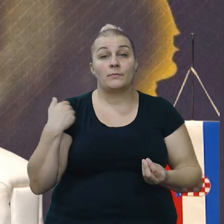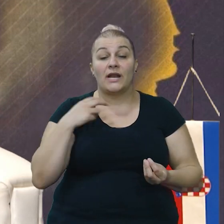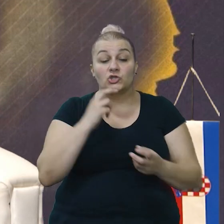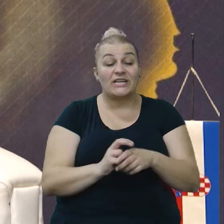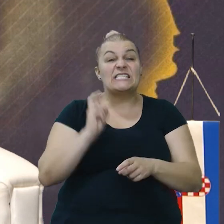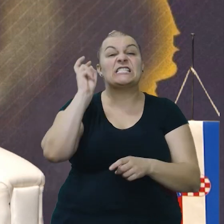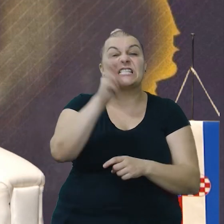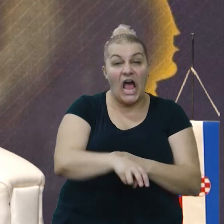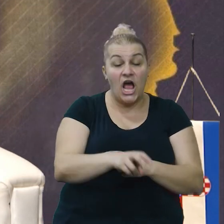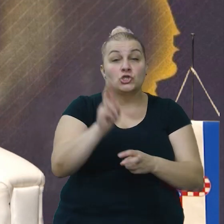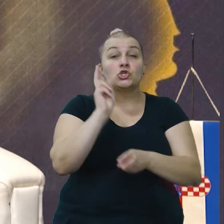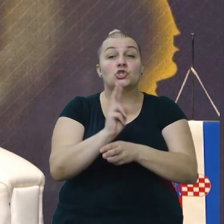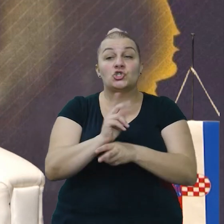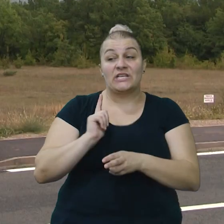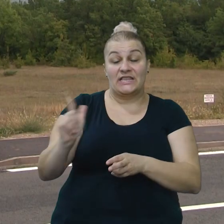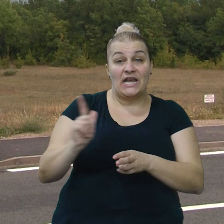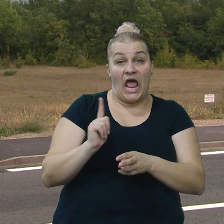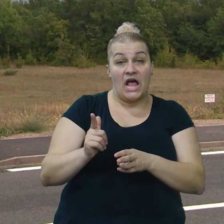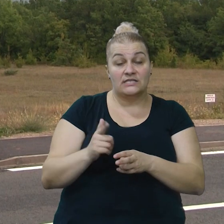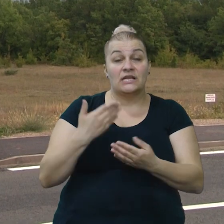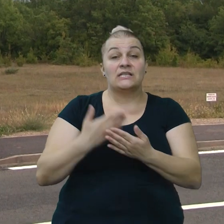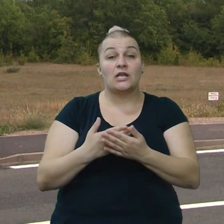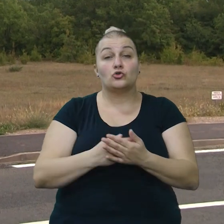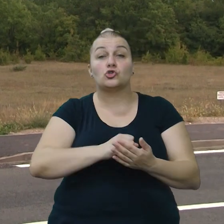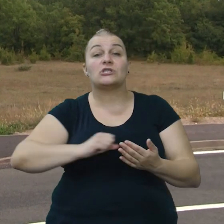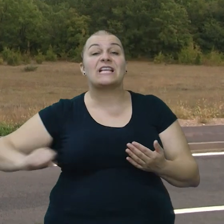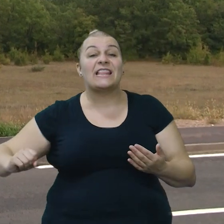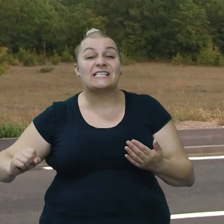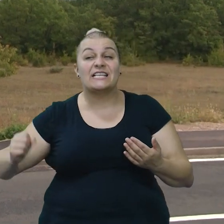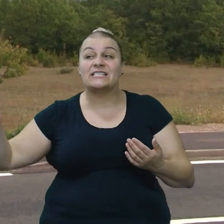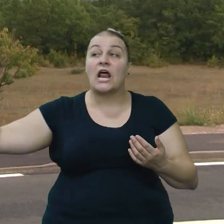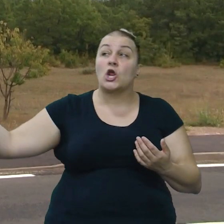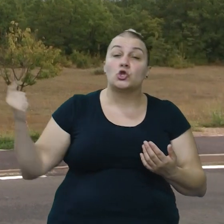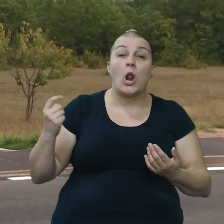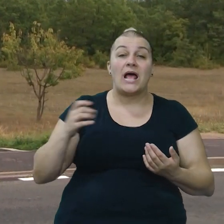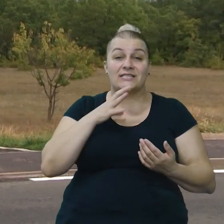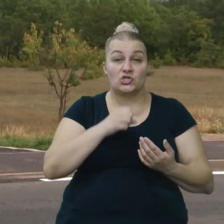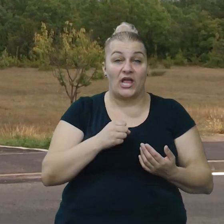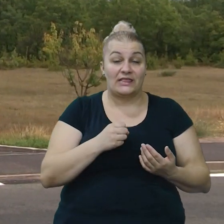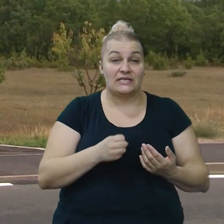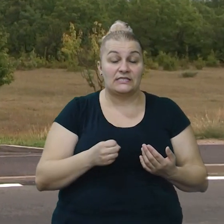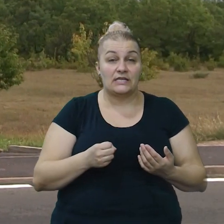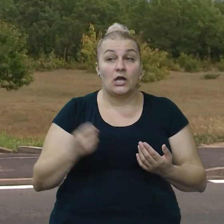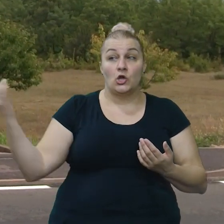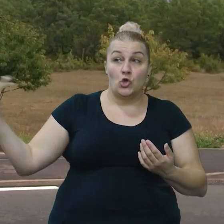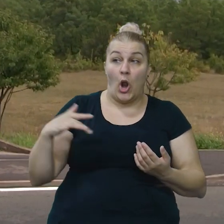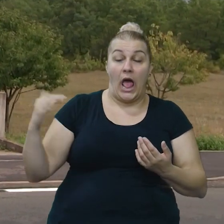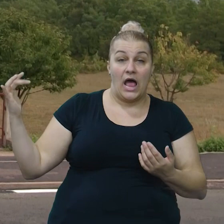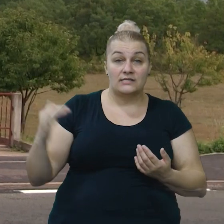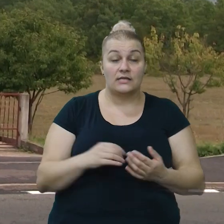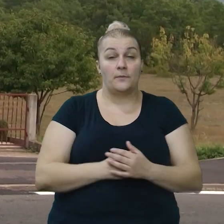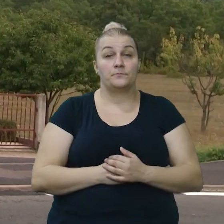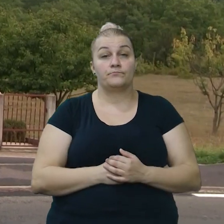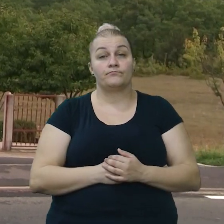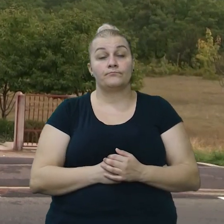iskači i štiti nas, jer s desne strane, nadiru Četnici, s naše desne strane, nadiru Četnici,